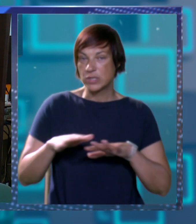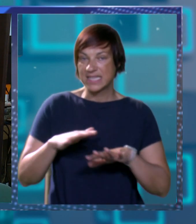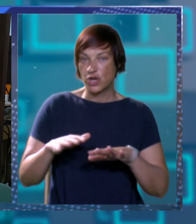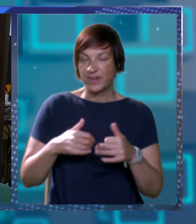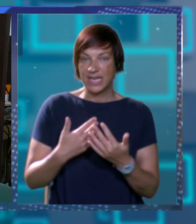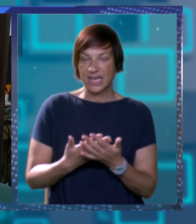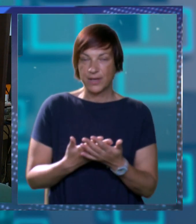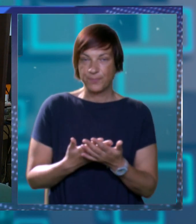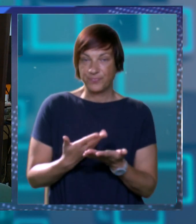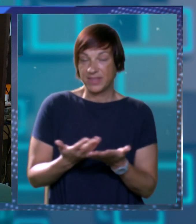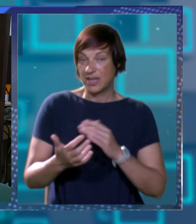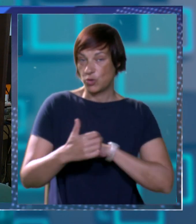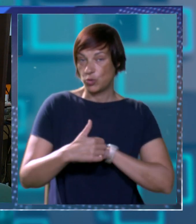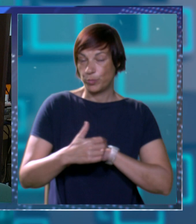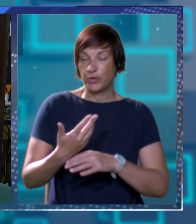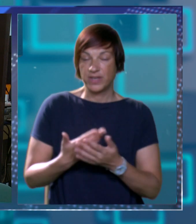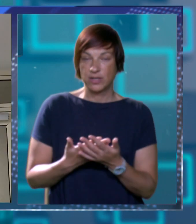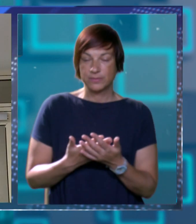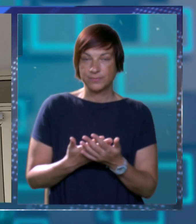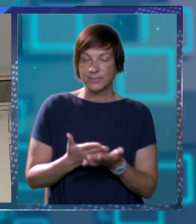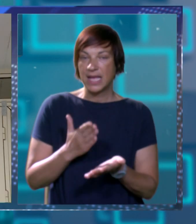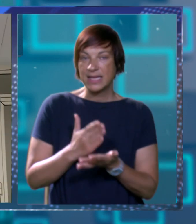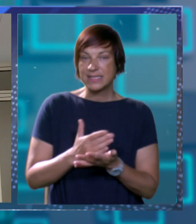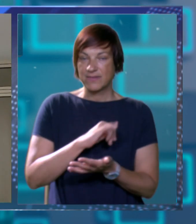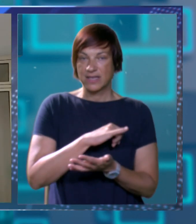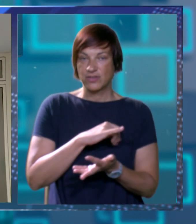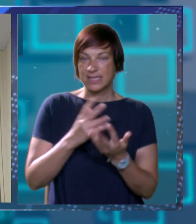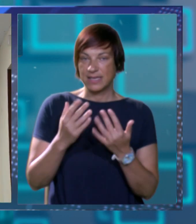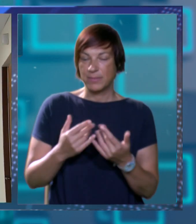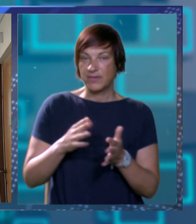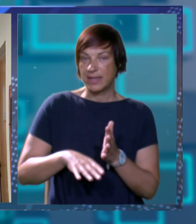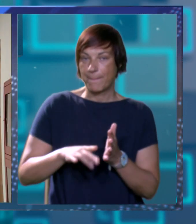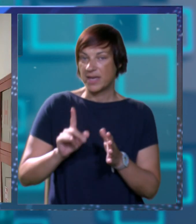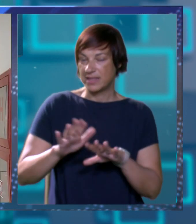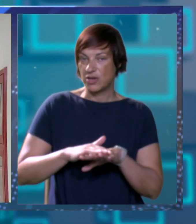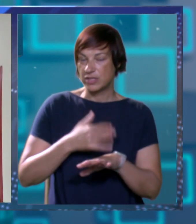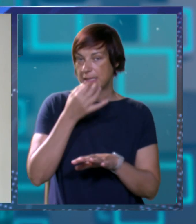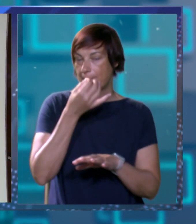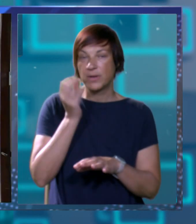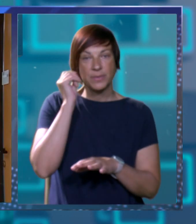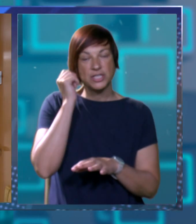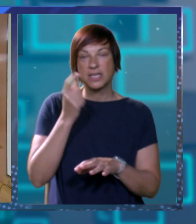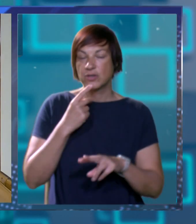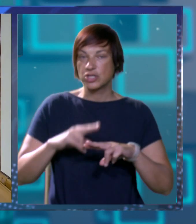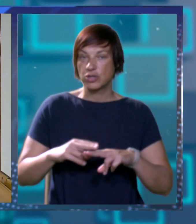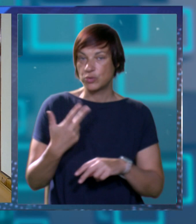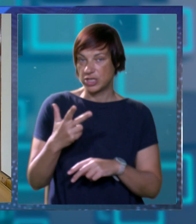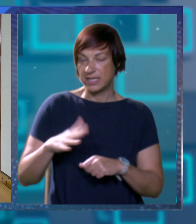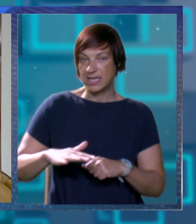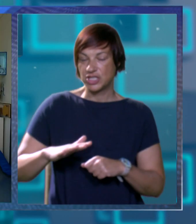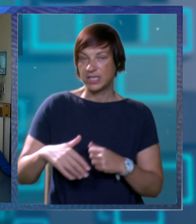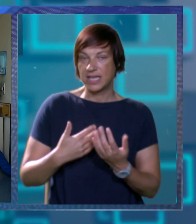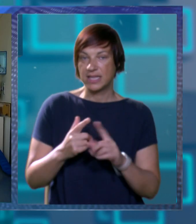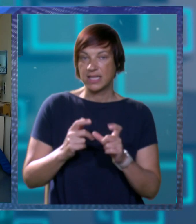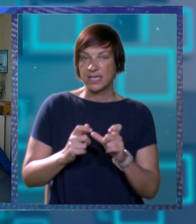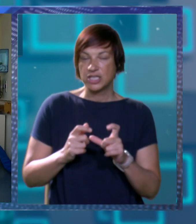stanovnika tako i urađeni svakako je zanimljiv podatak da se pad na ositi po pitanju žena koje se odluče na treće djete